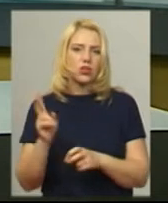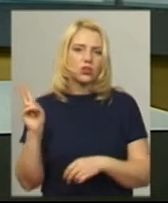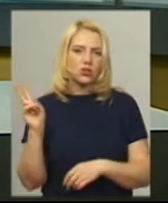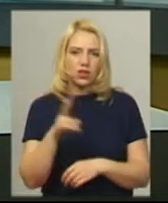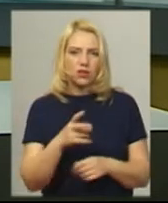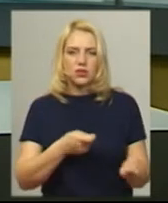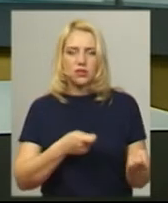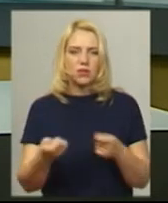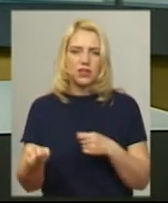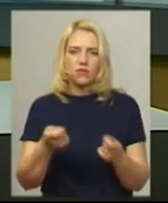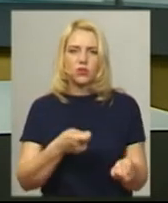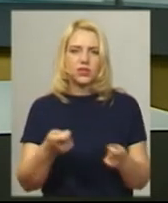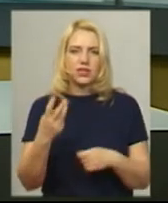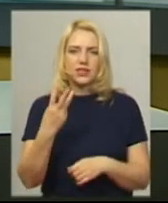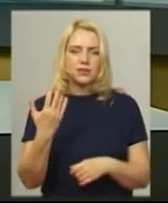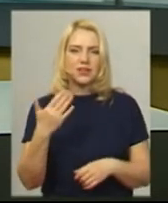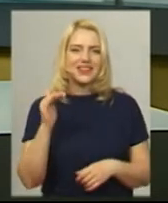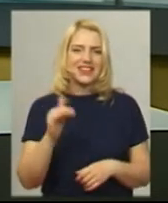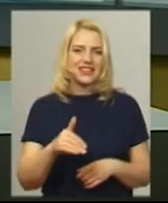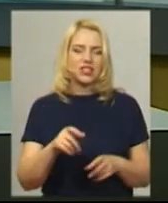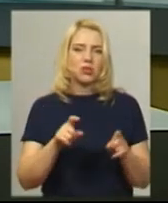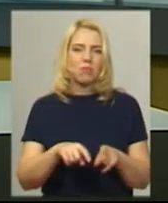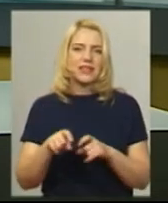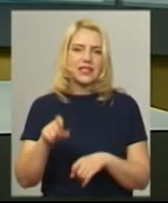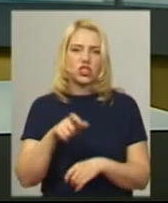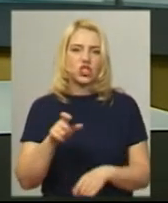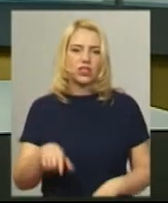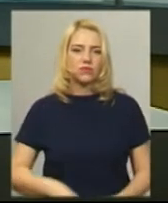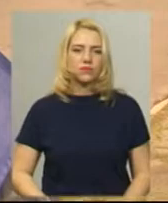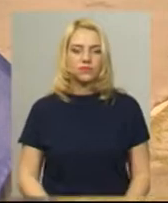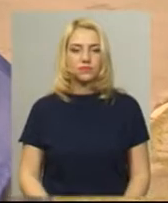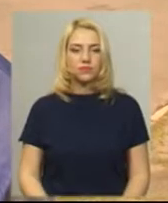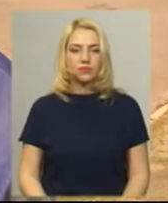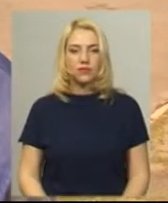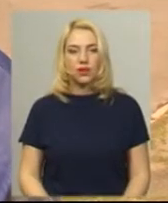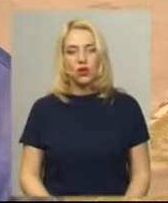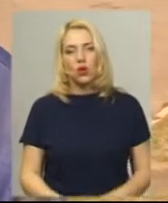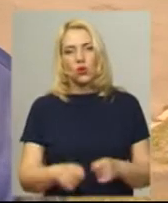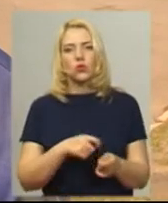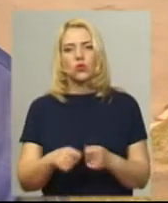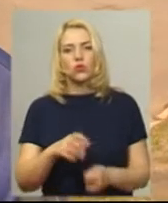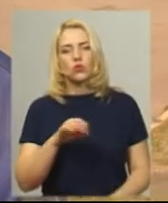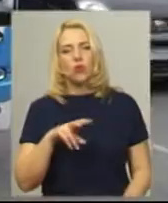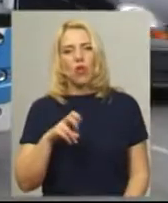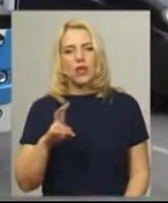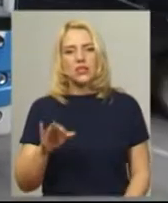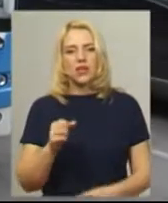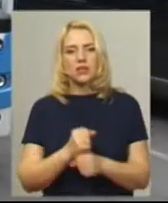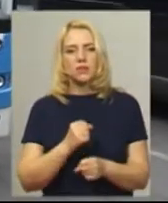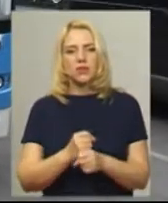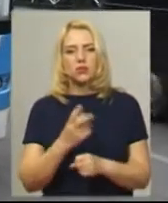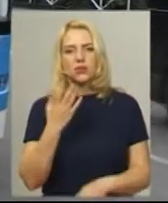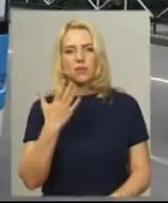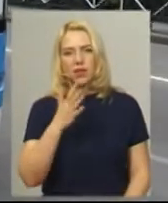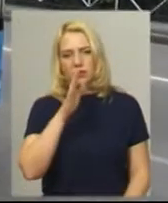до 35 тисяч пасажирів. Більше дивіться далі у сюжеті. Кондуктор Олександр працює на маршруті 5